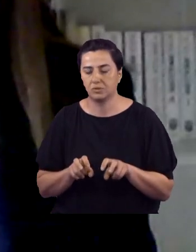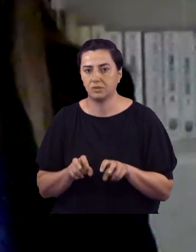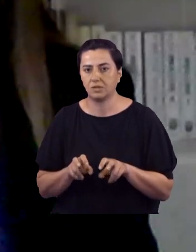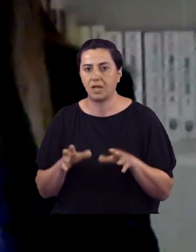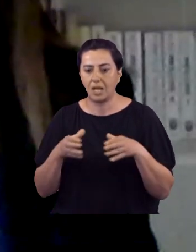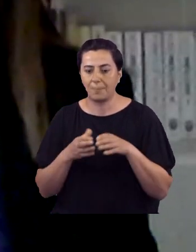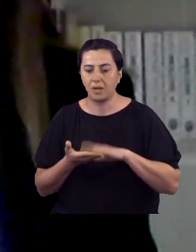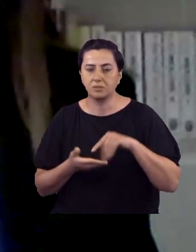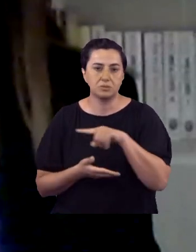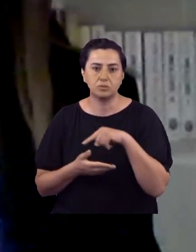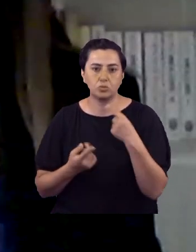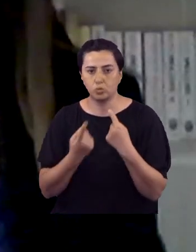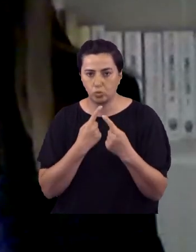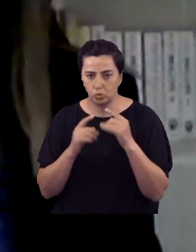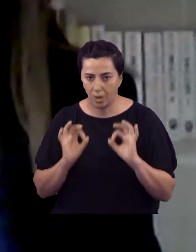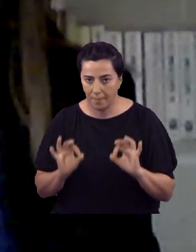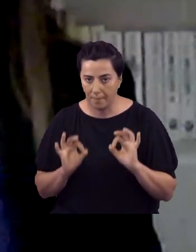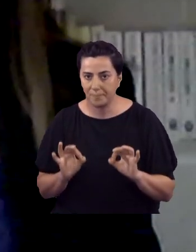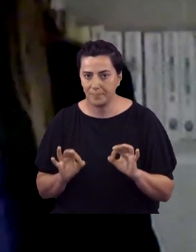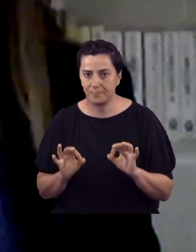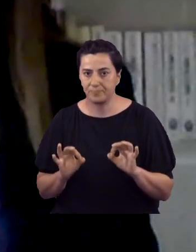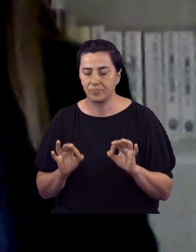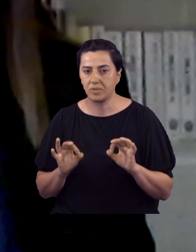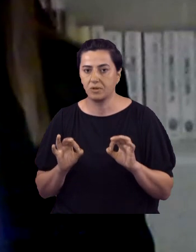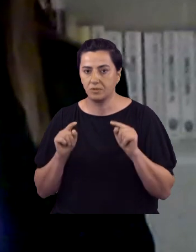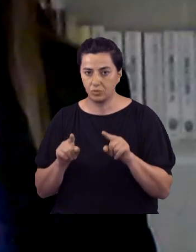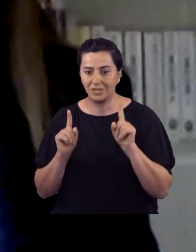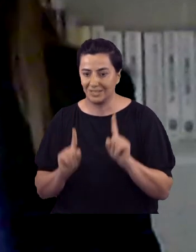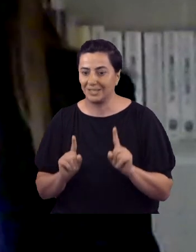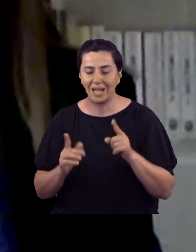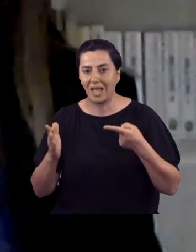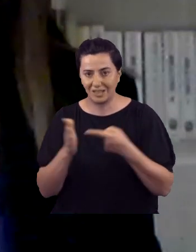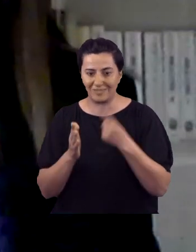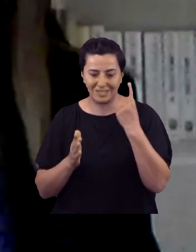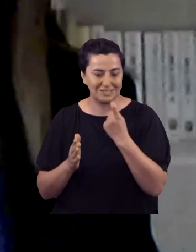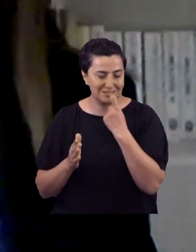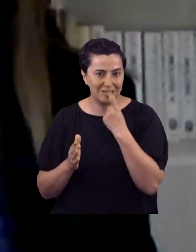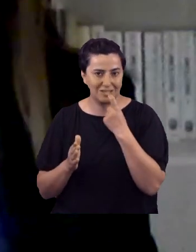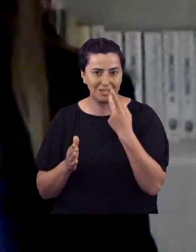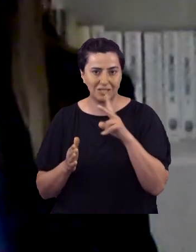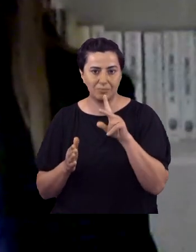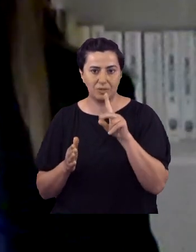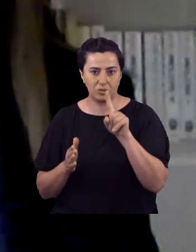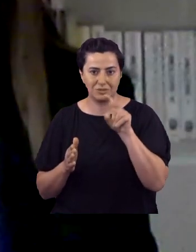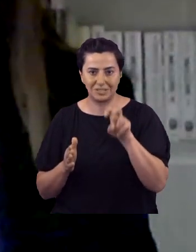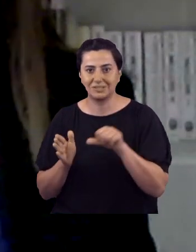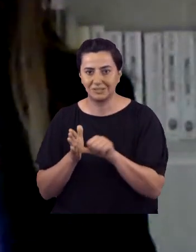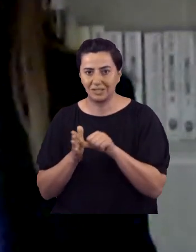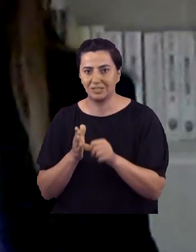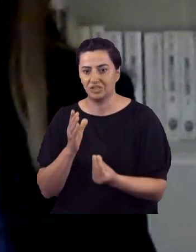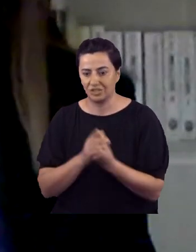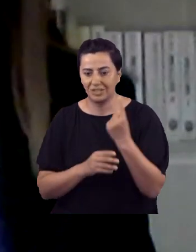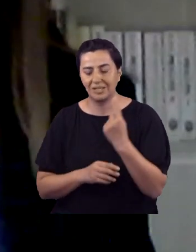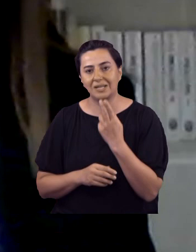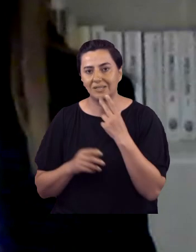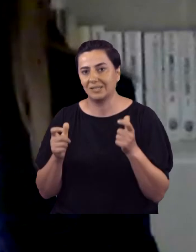ekipteki arkadaşlarla sürekli bunu konuşuyoruz. Fakat bunu ilk önce hedefledik birinci senesinde. Çünkü biz 2018 yılında kurulmuş